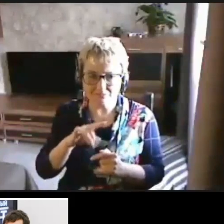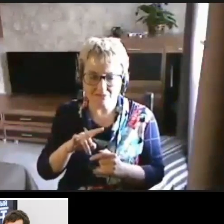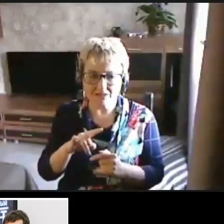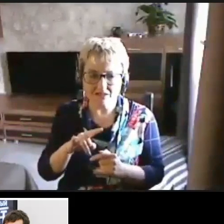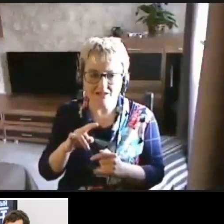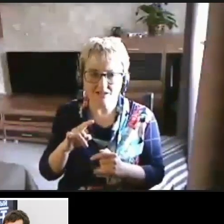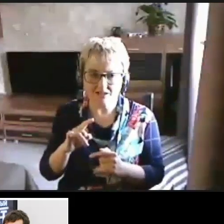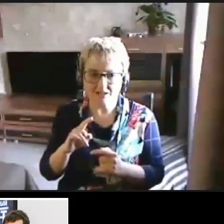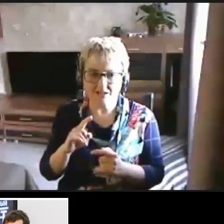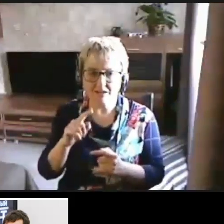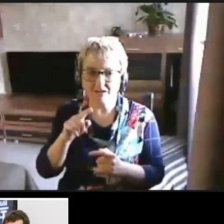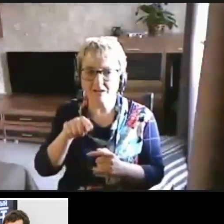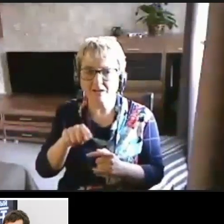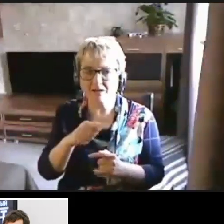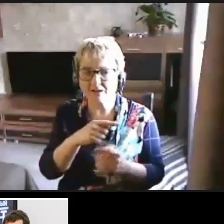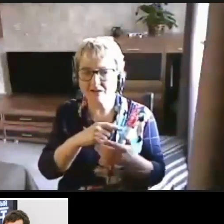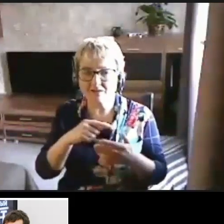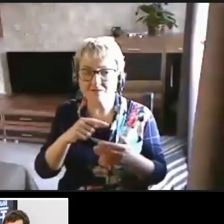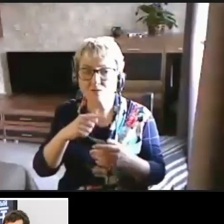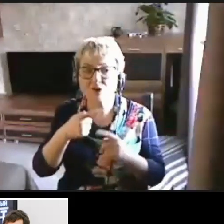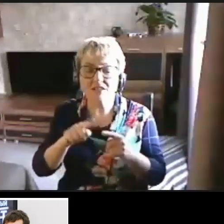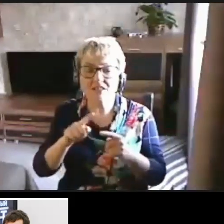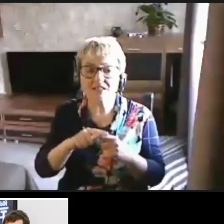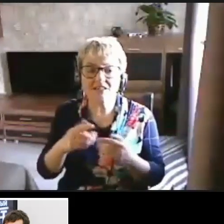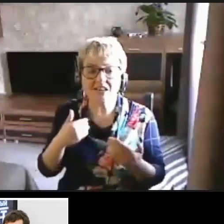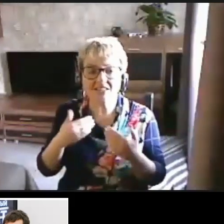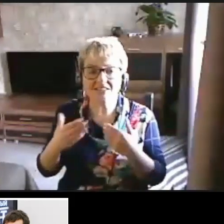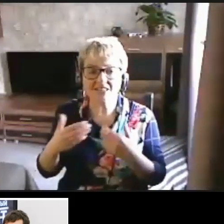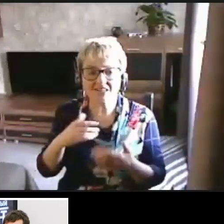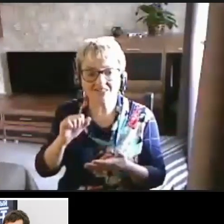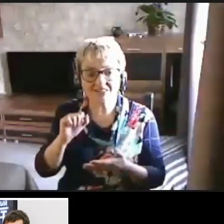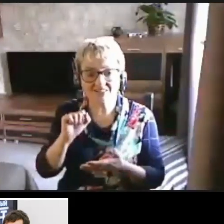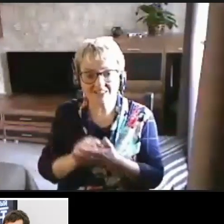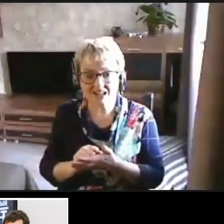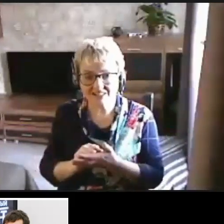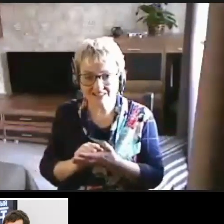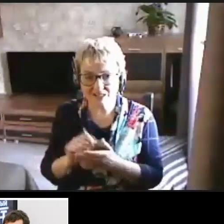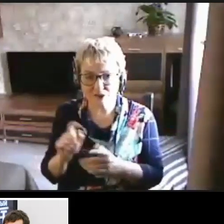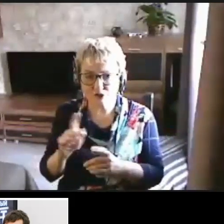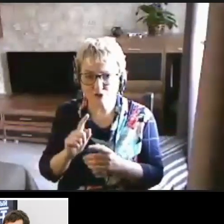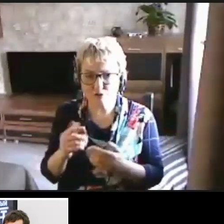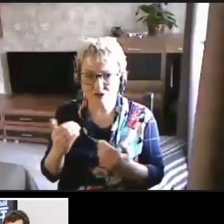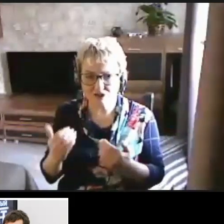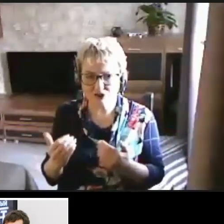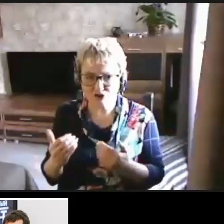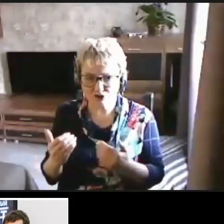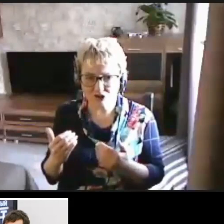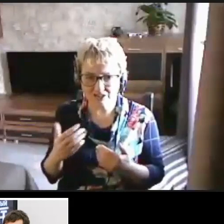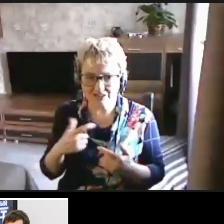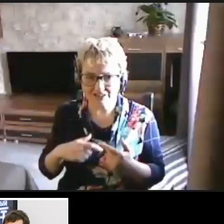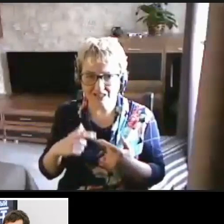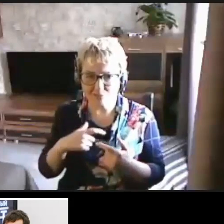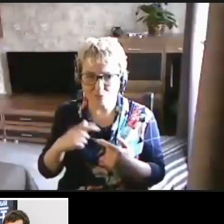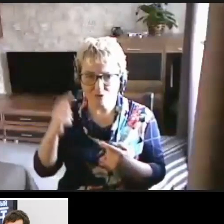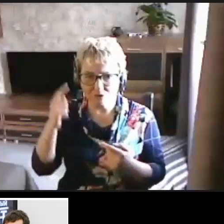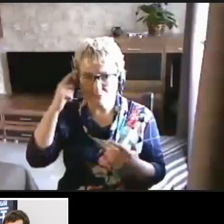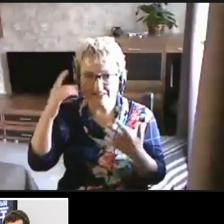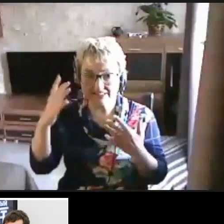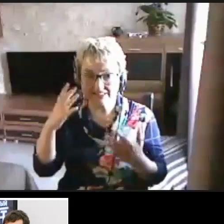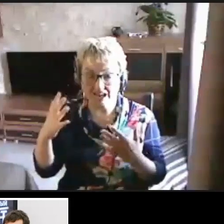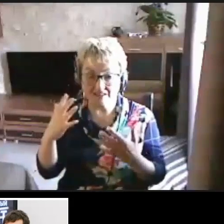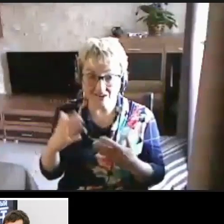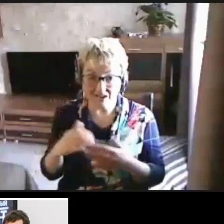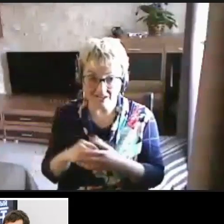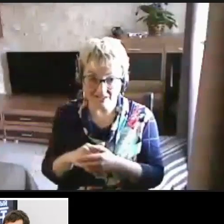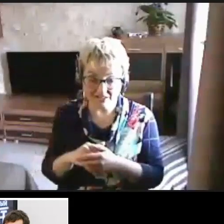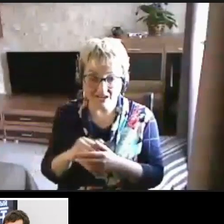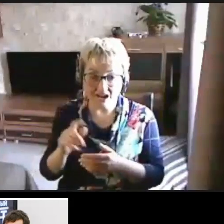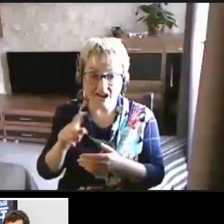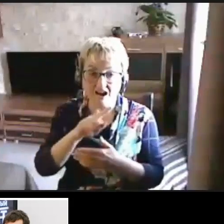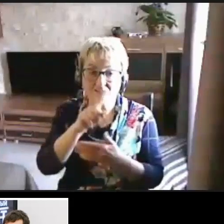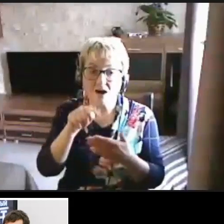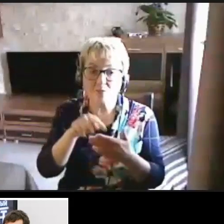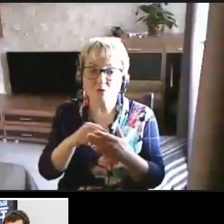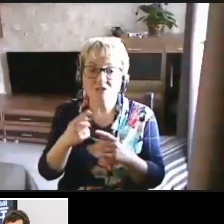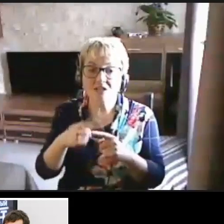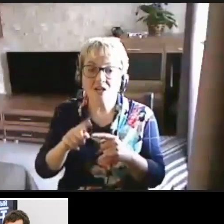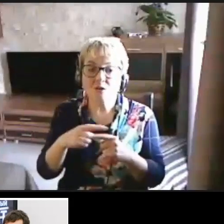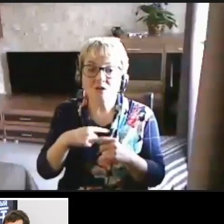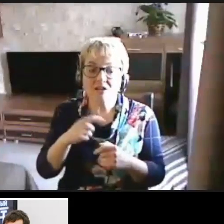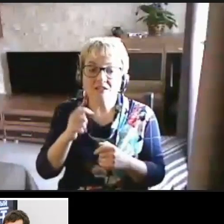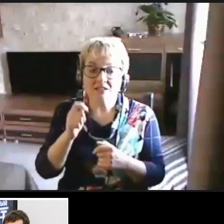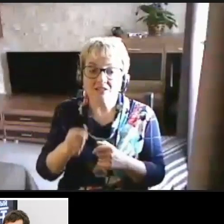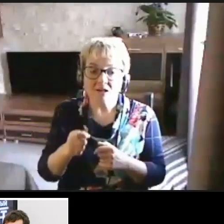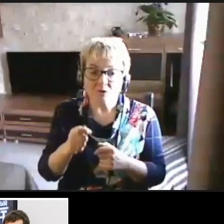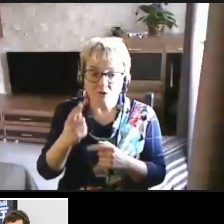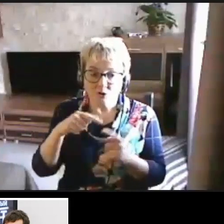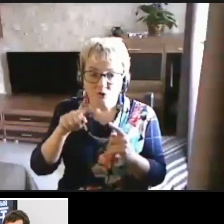подведем под ним черту, это что касается стандарта, что он сейчас собой представляет. Вопрос, которым я задаюсь